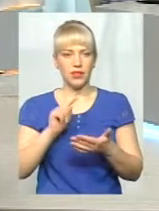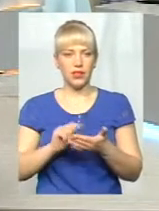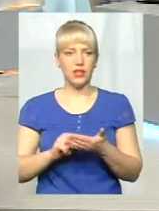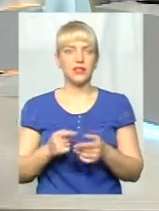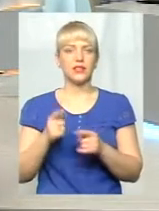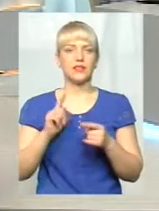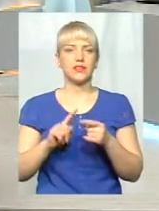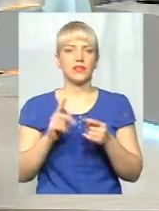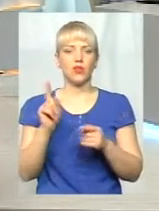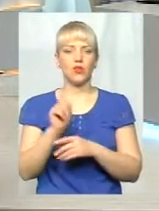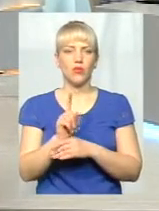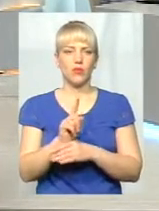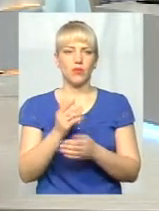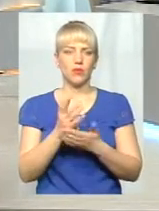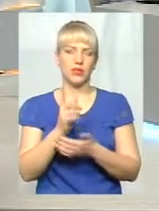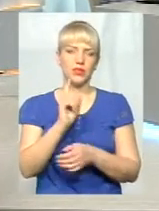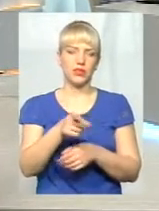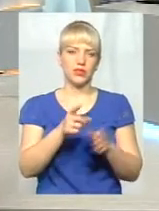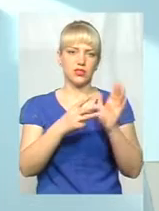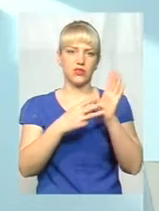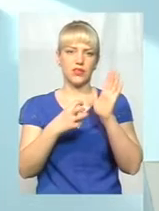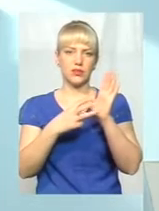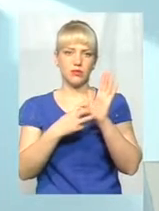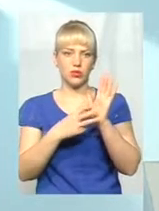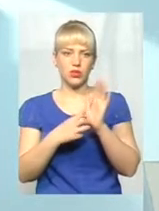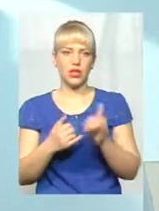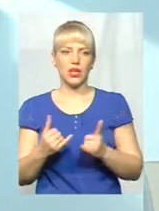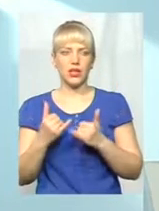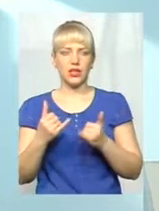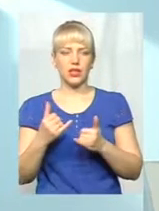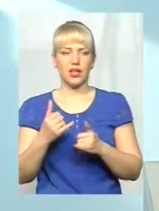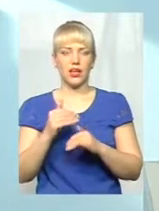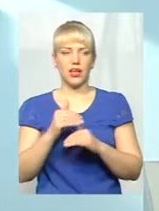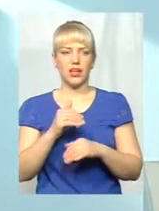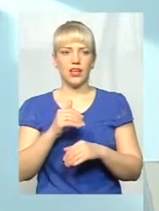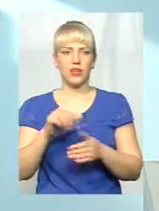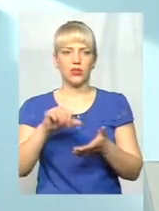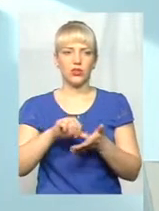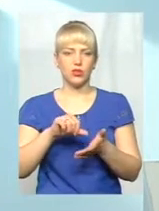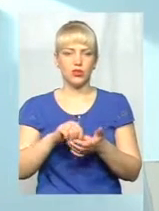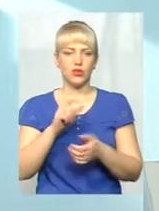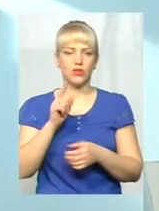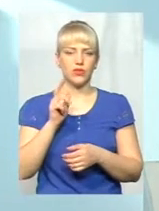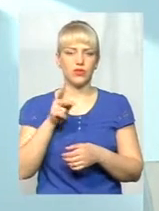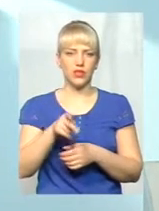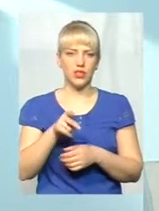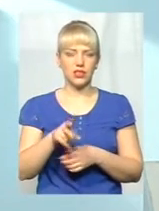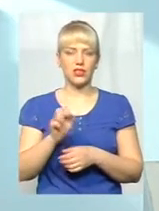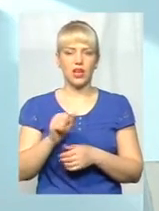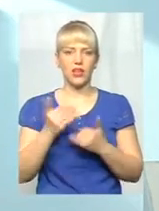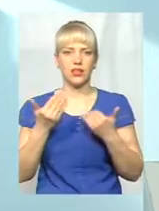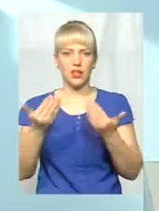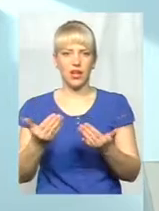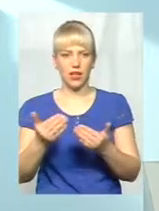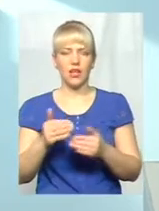він є для сімейних лікарів – 1700 пацієнтів, для терапевтів – 2000 пацієнтів, для педіатрів – 900 пацієнтів. Але